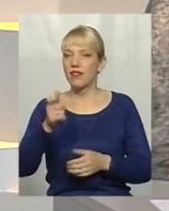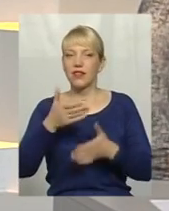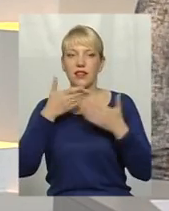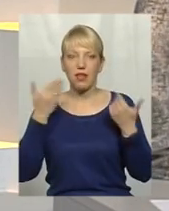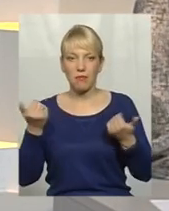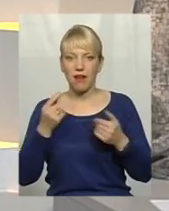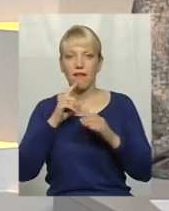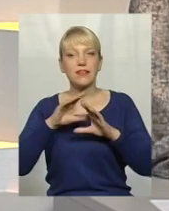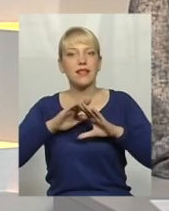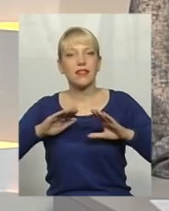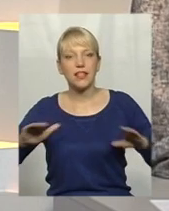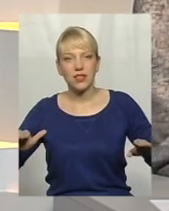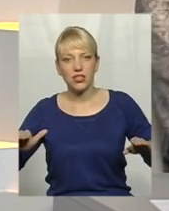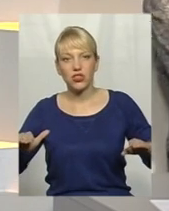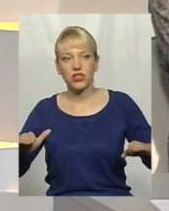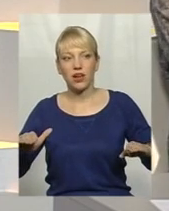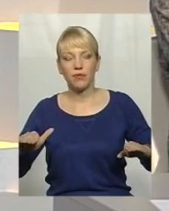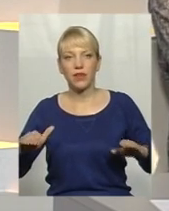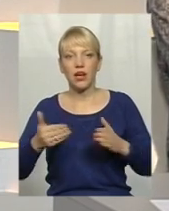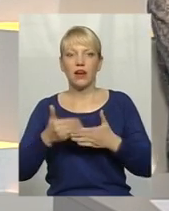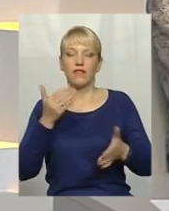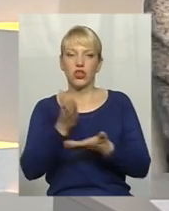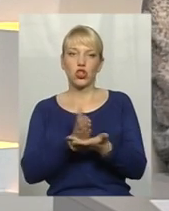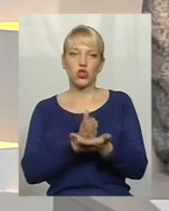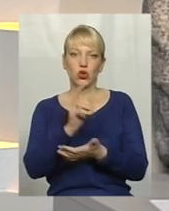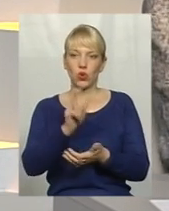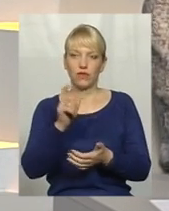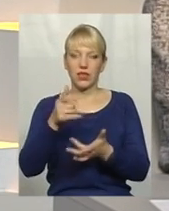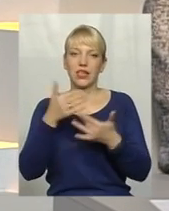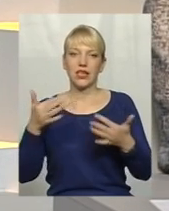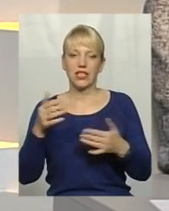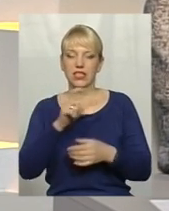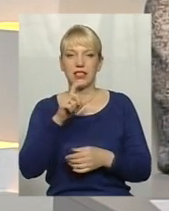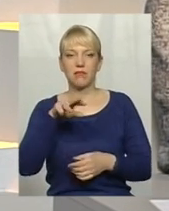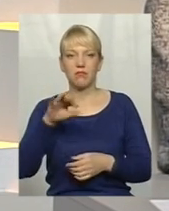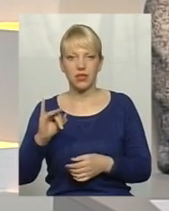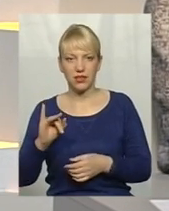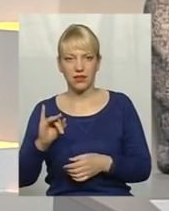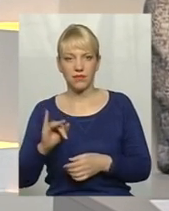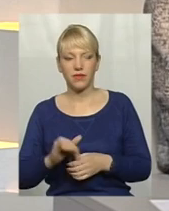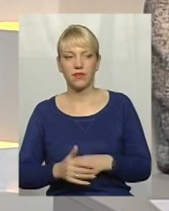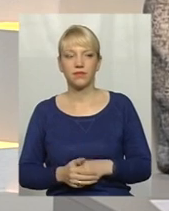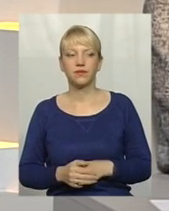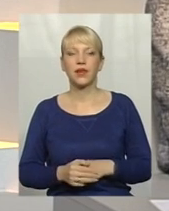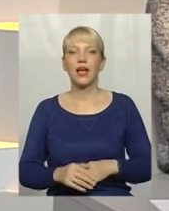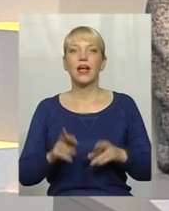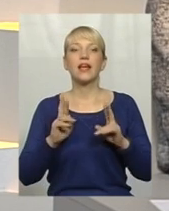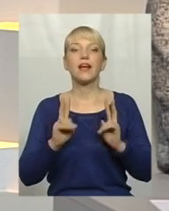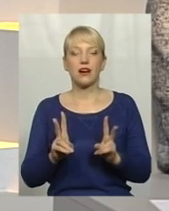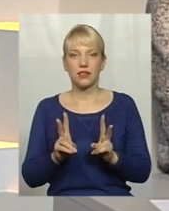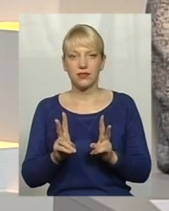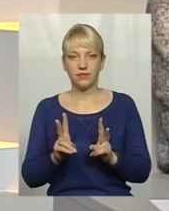затища від чиновників, з різних засобів масової інформації. І як